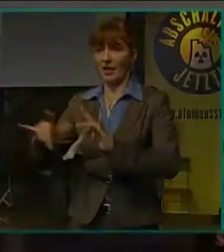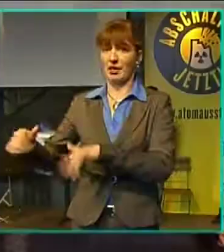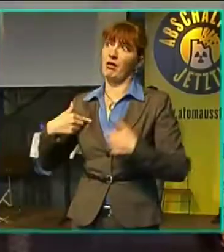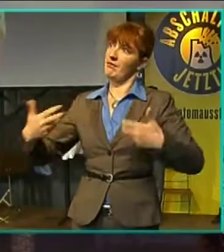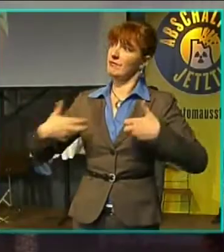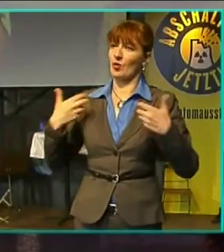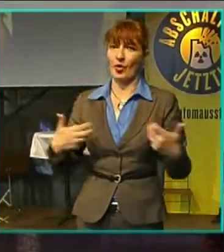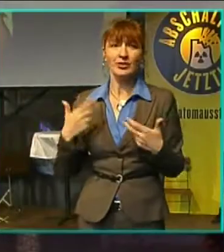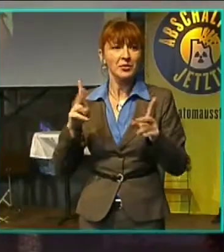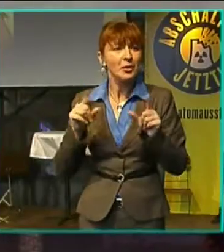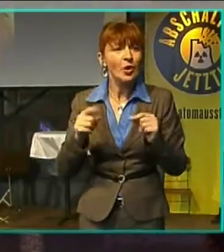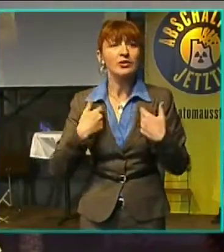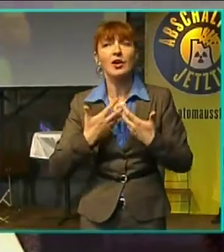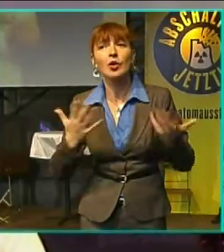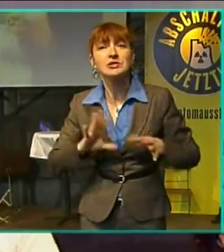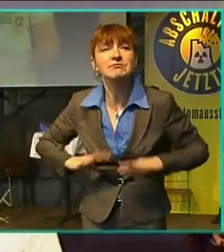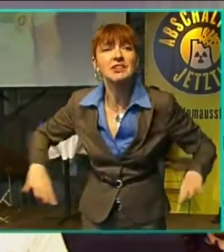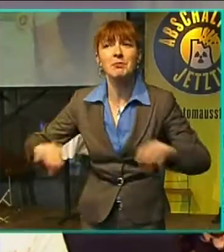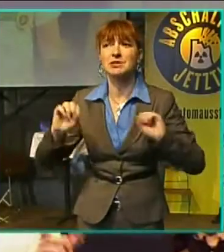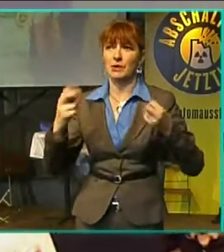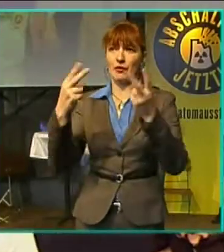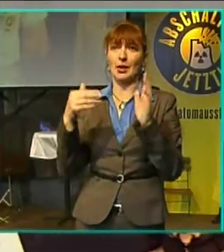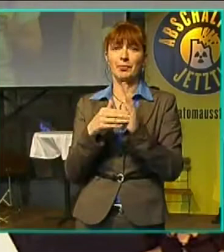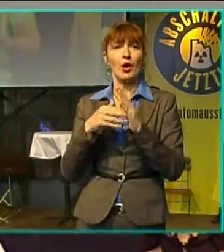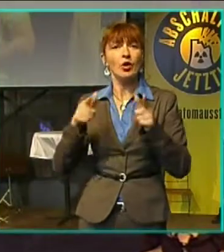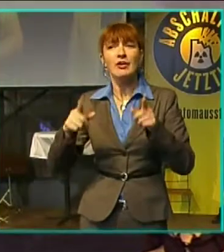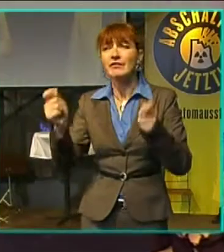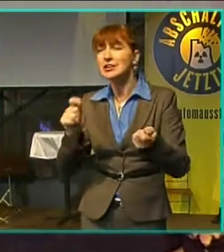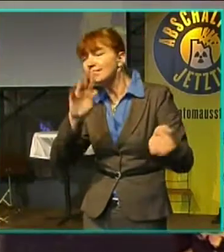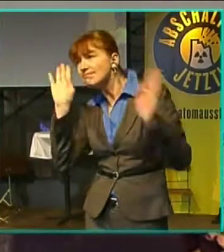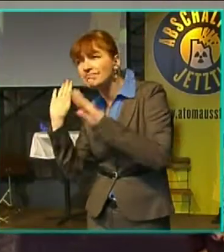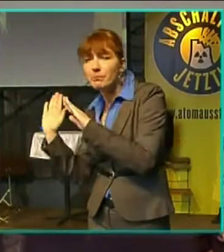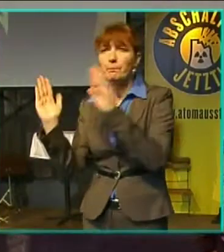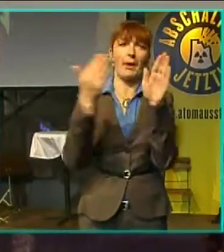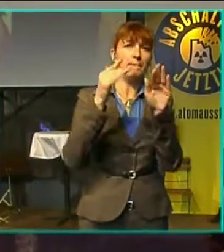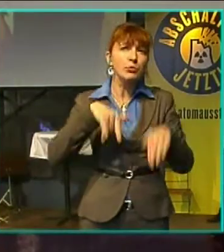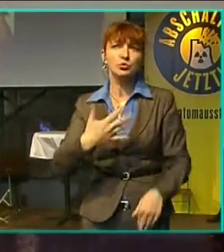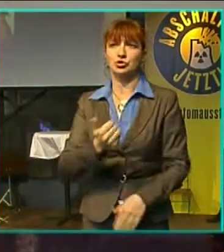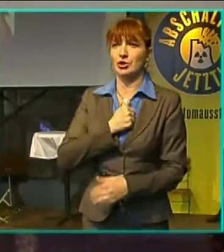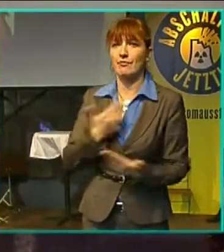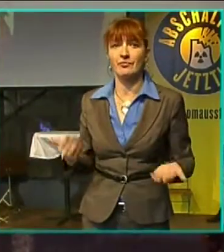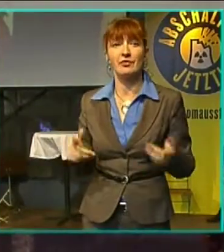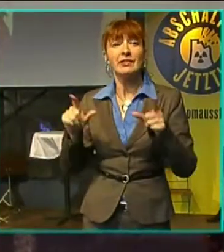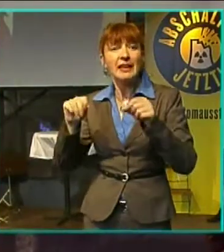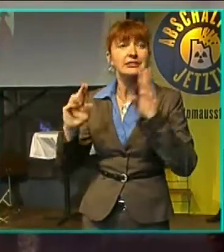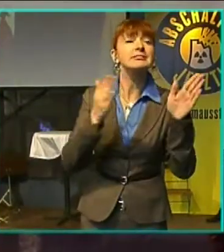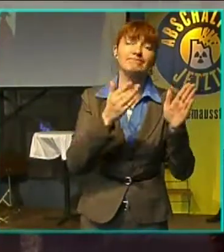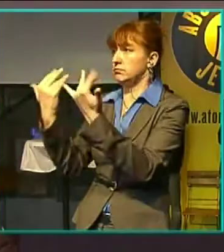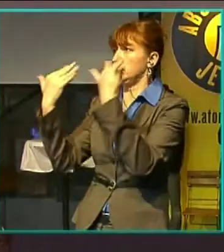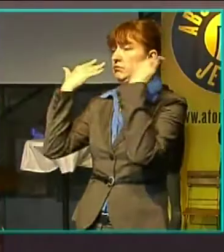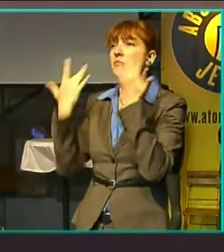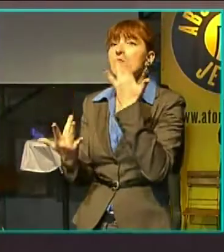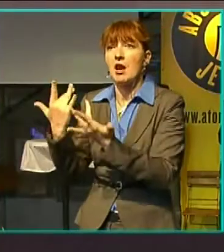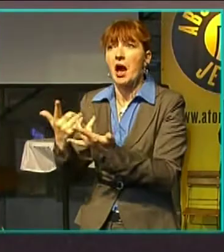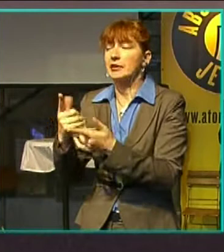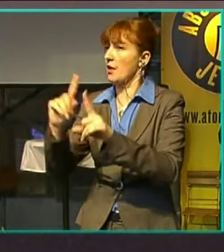Es wird alle unsere gemeinsame Kraft brauchen, um hier diese Trendumkehr zu schaffen. Und diese Trendumkehr wird unter Umständen nicht einfach sein.